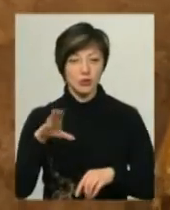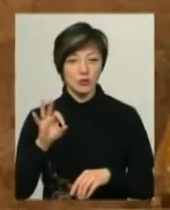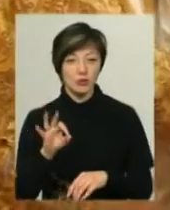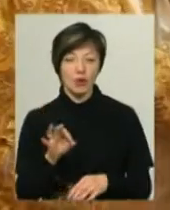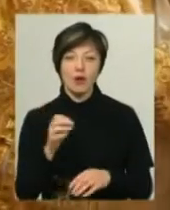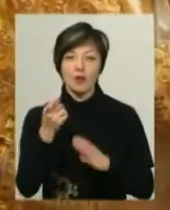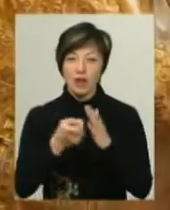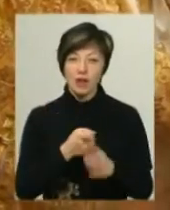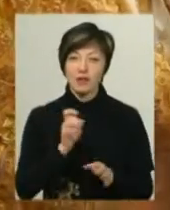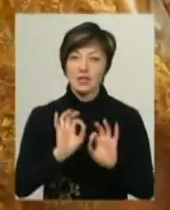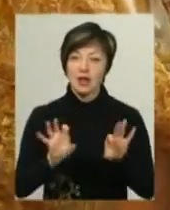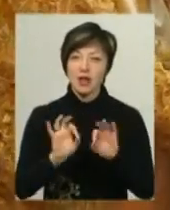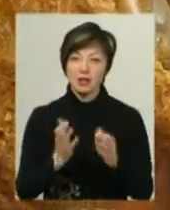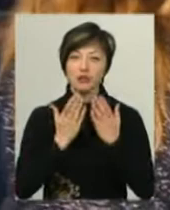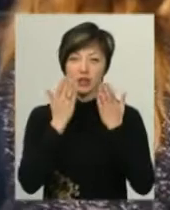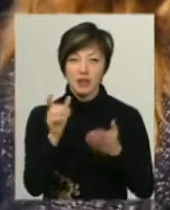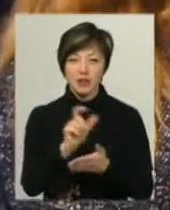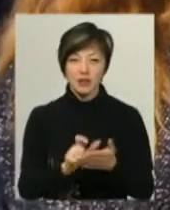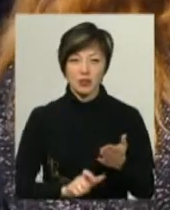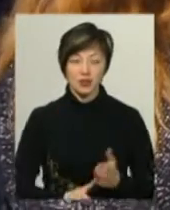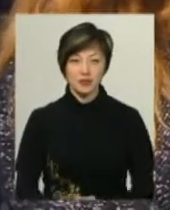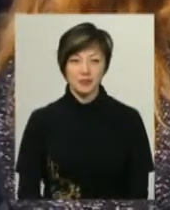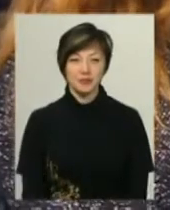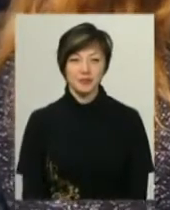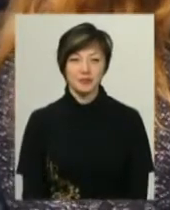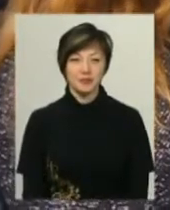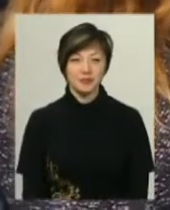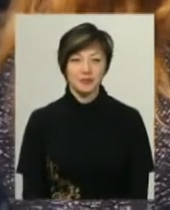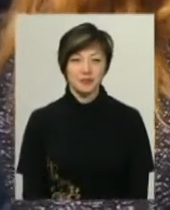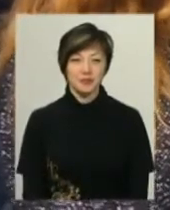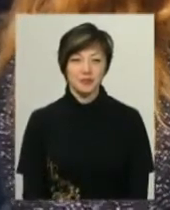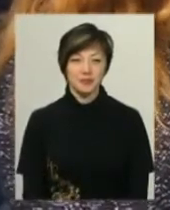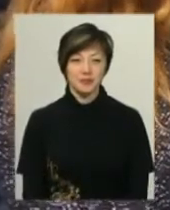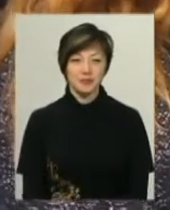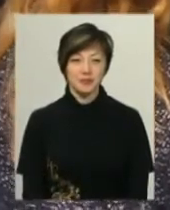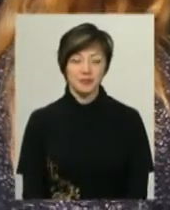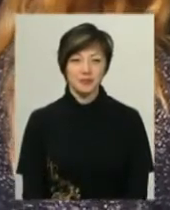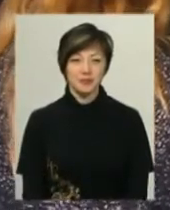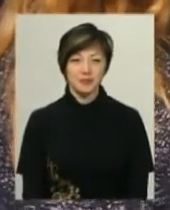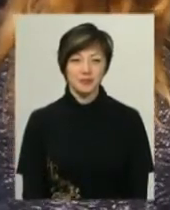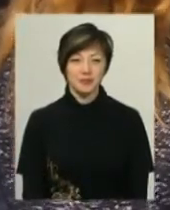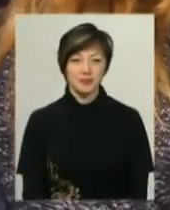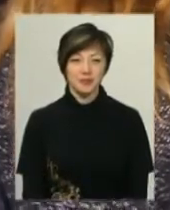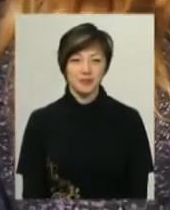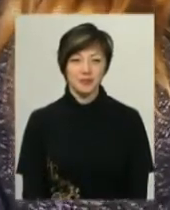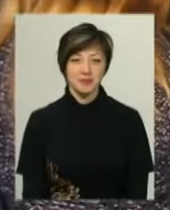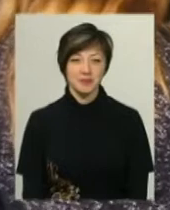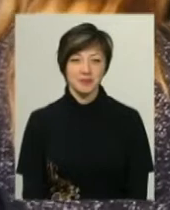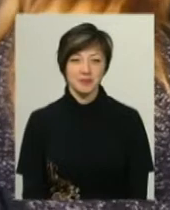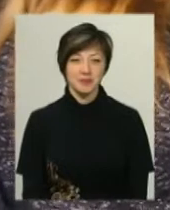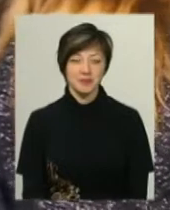Відгадували загадки і читали віршики. Нужно у танку кружляє наших діток, звеселяє.